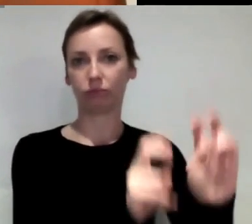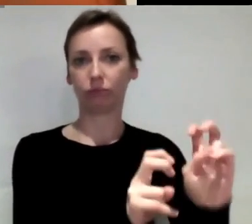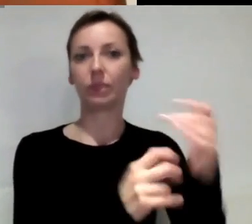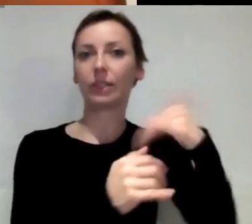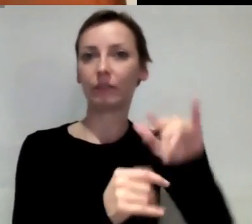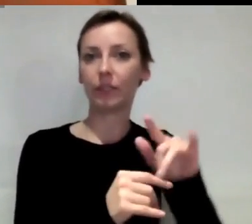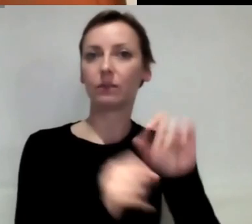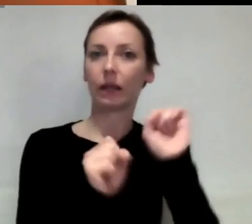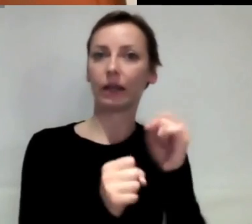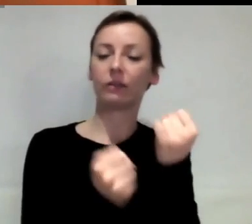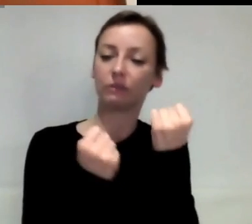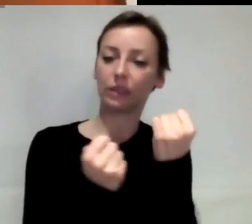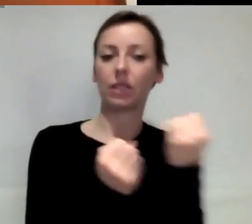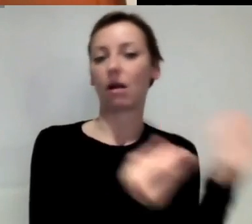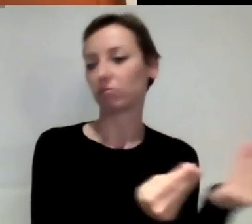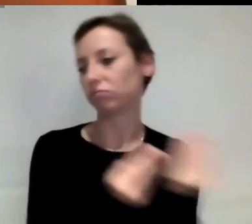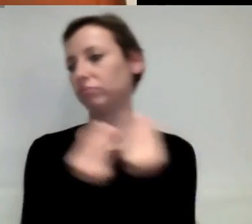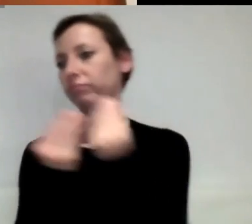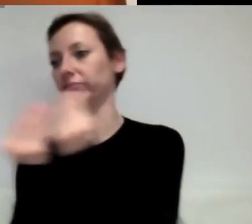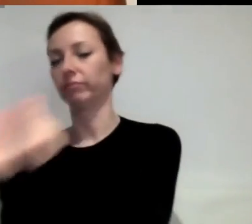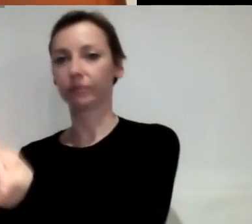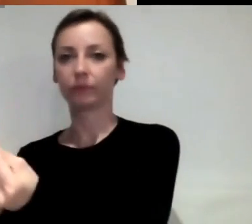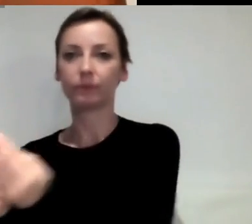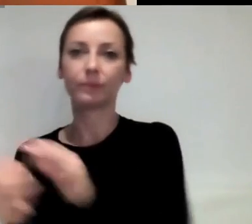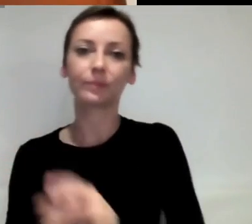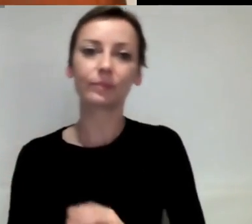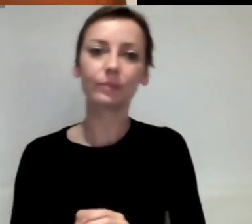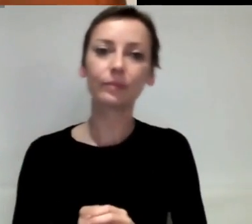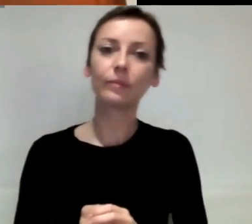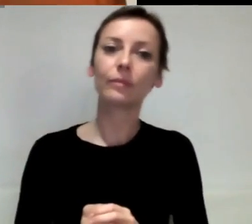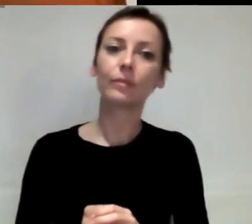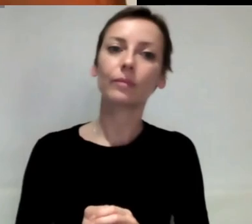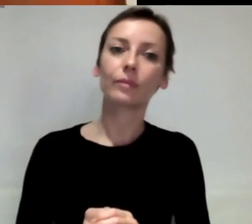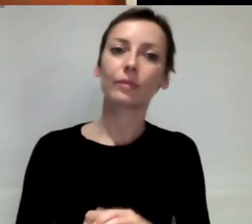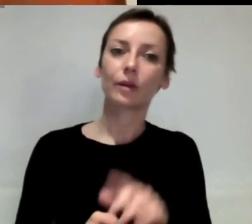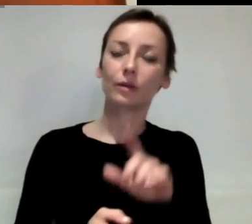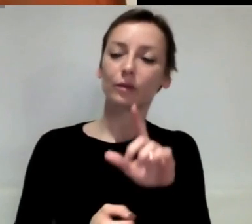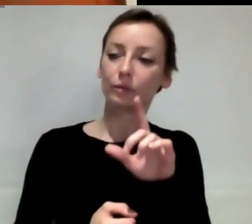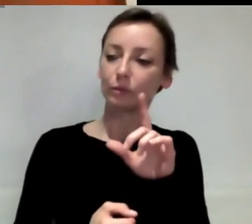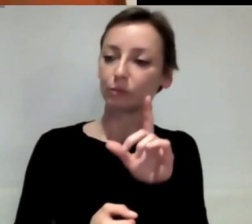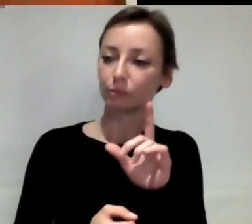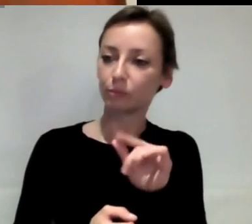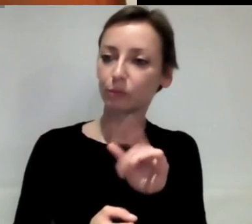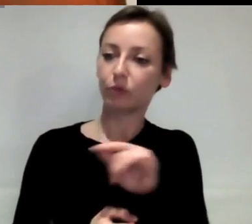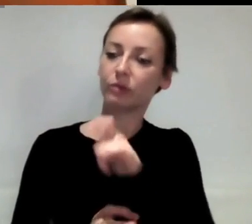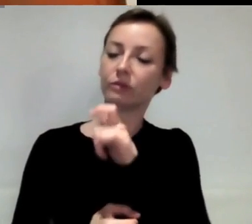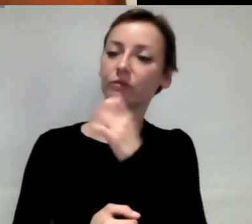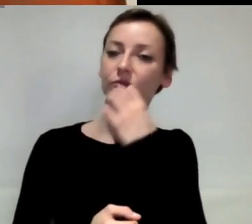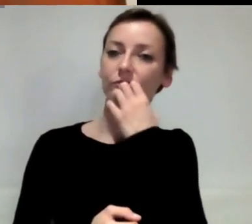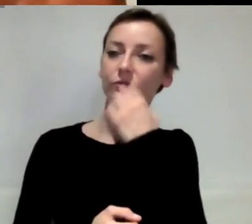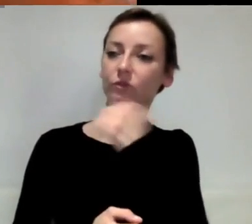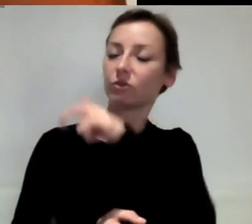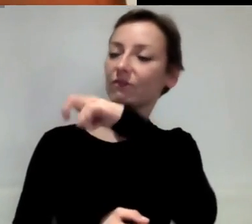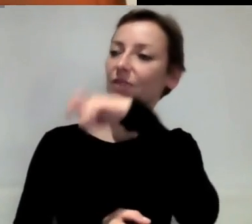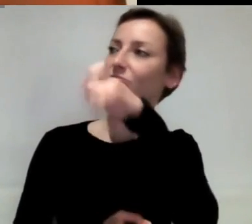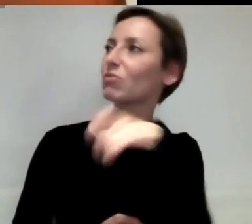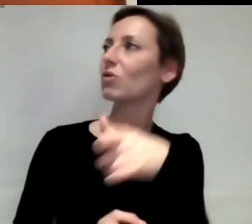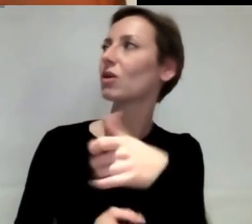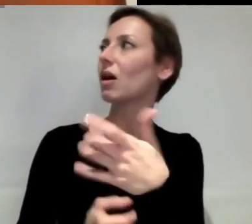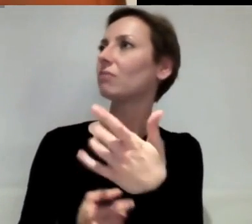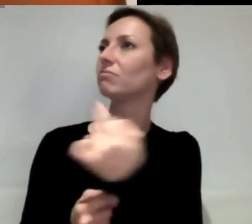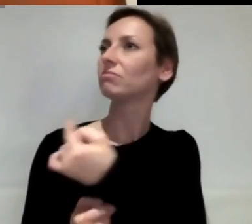aber mit einem demokratischen Mittel verbindet, dass eben dann die BürgerInnen und Bürger sagen, okay,